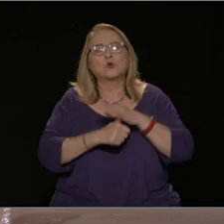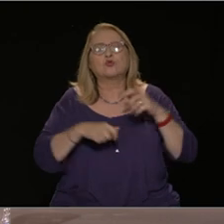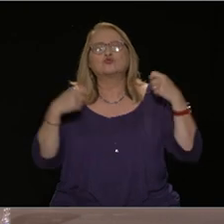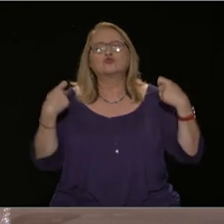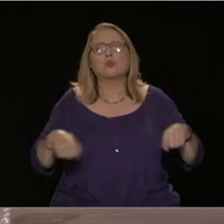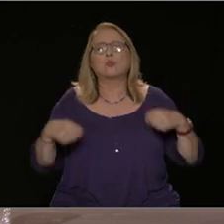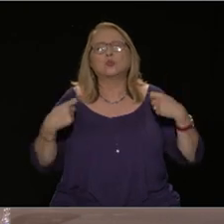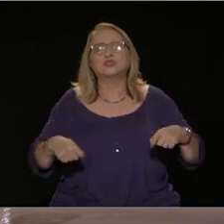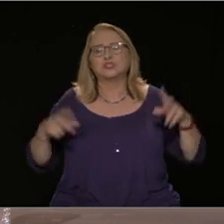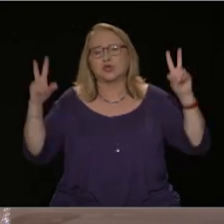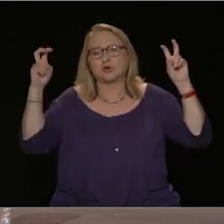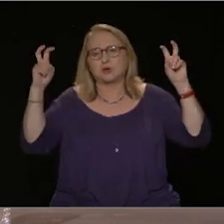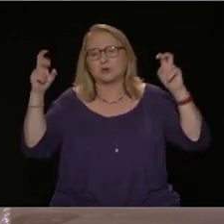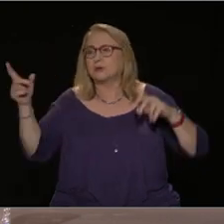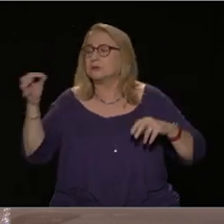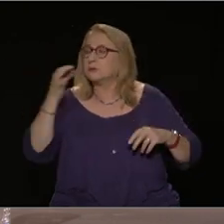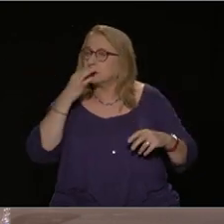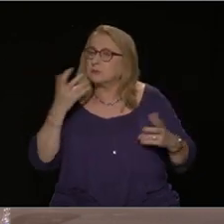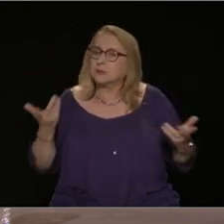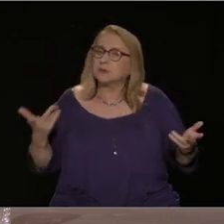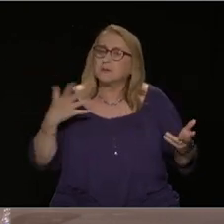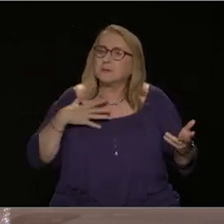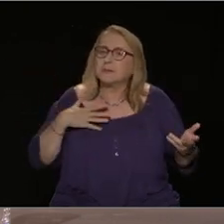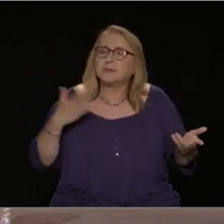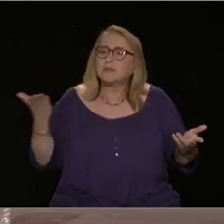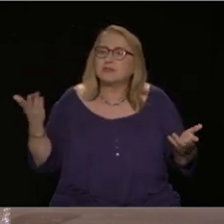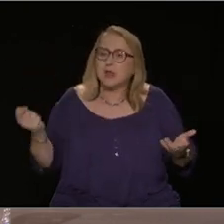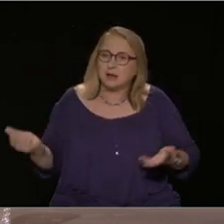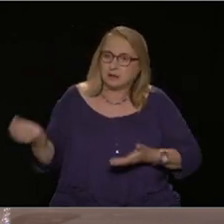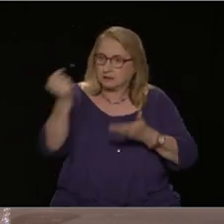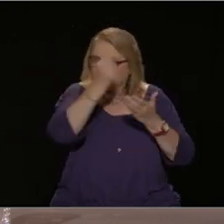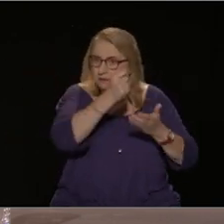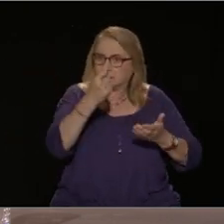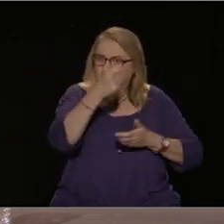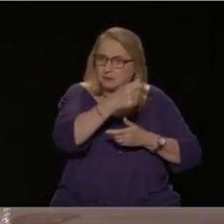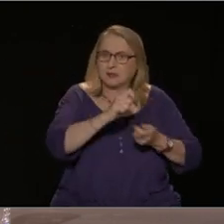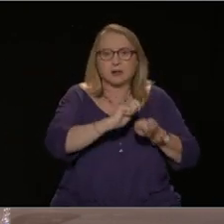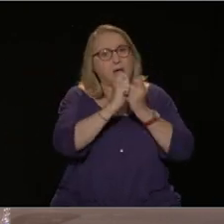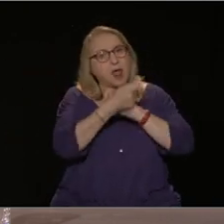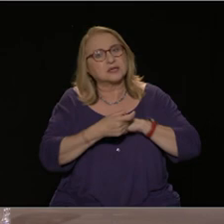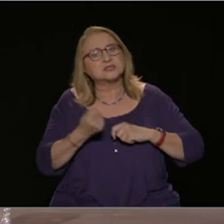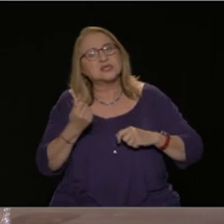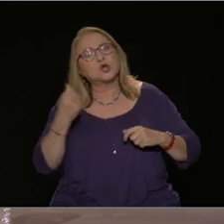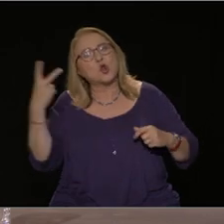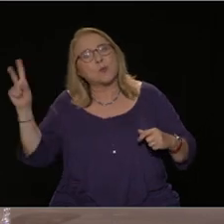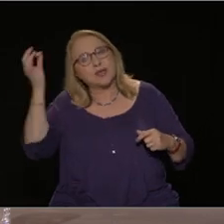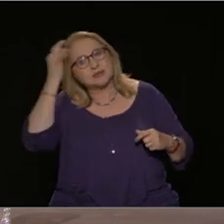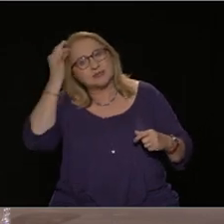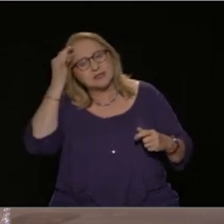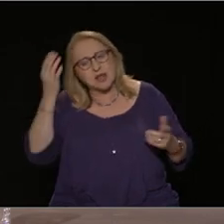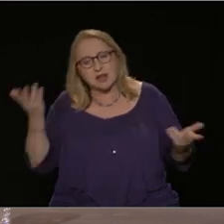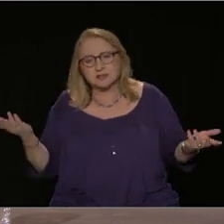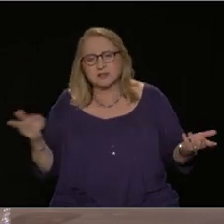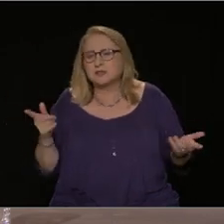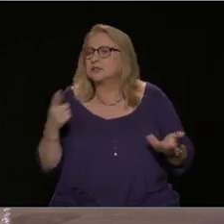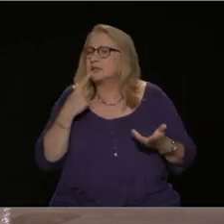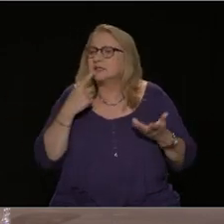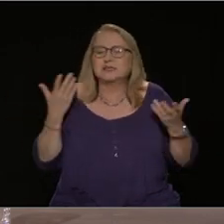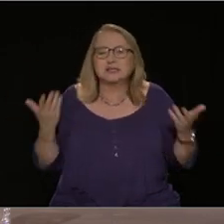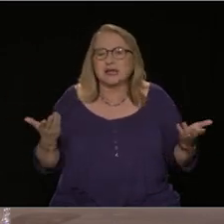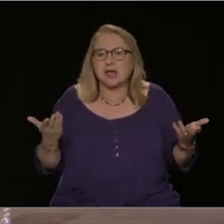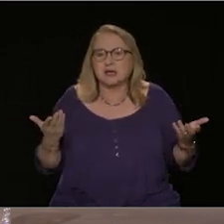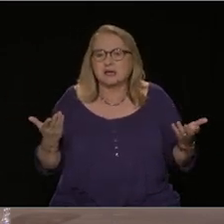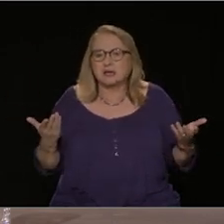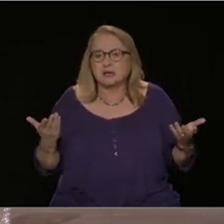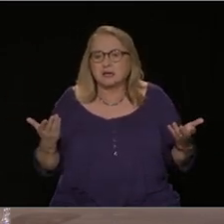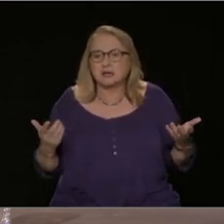Πρόκειται πραγματικά για μια πορεία προς τον όλεθρο που είναι απόλυτα επίγονα να το σταματήσουμε. Και πραγματικά